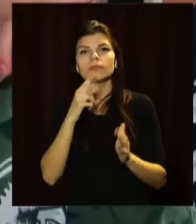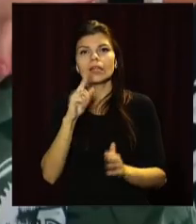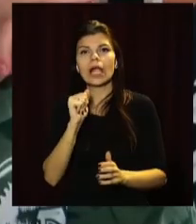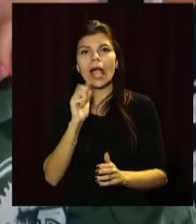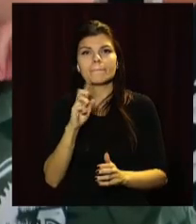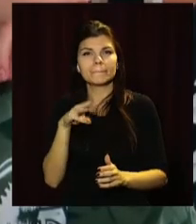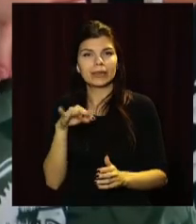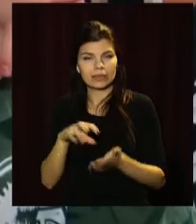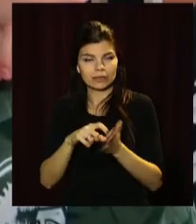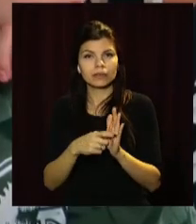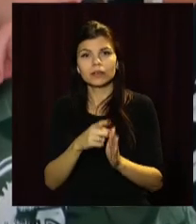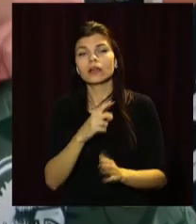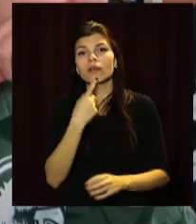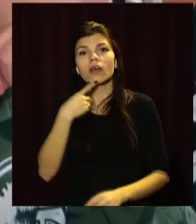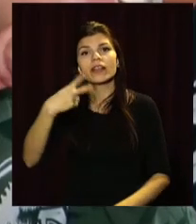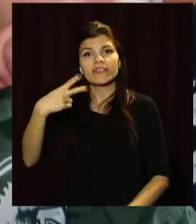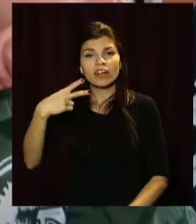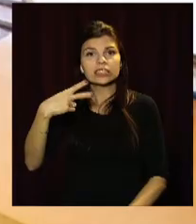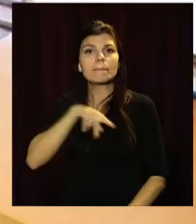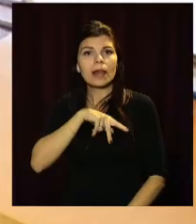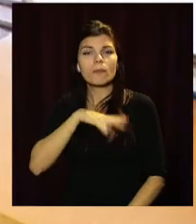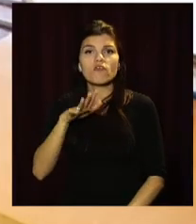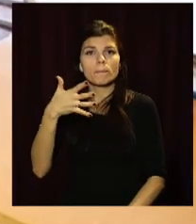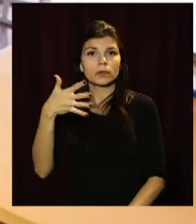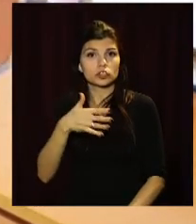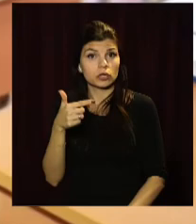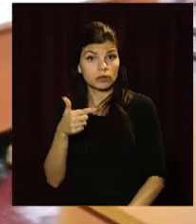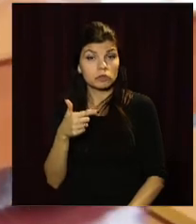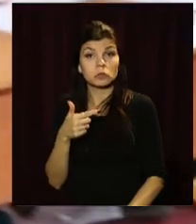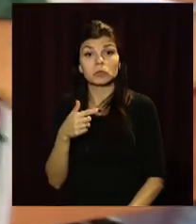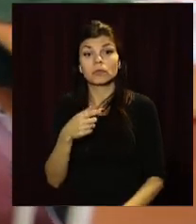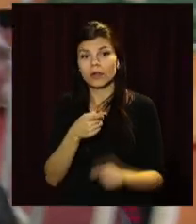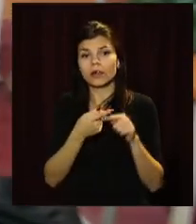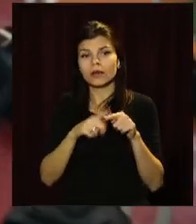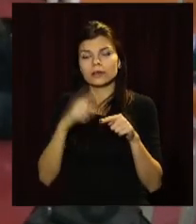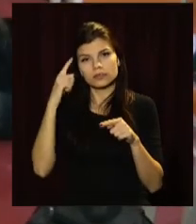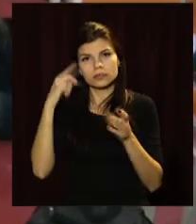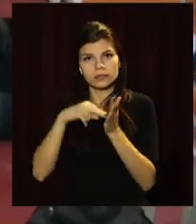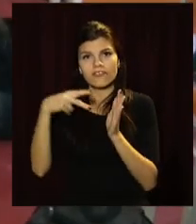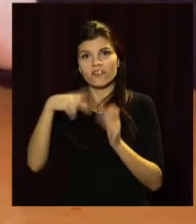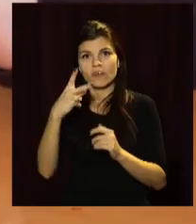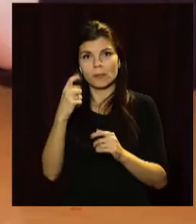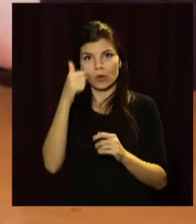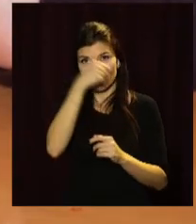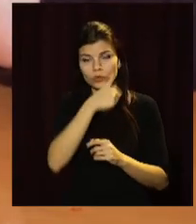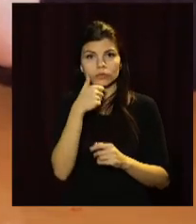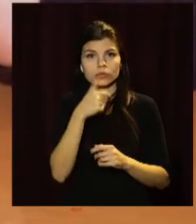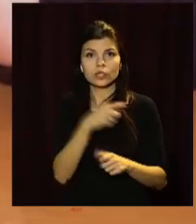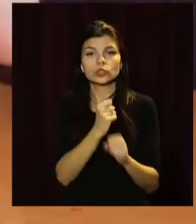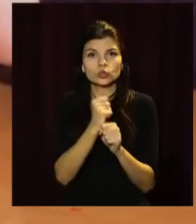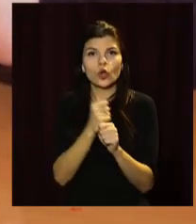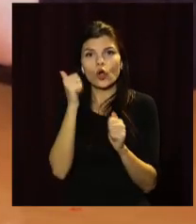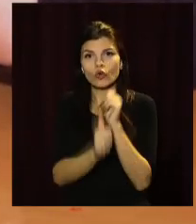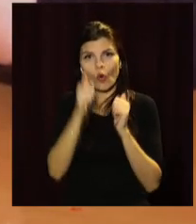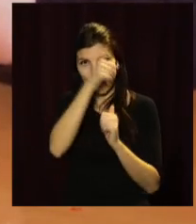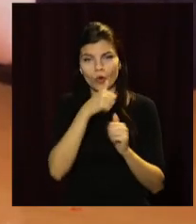йдеться про 20 премій у 5 тисяч гривень. Премію на традиційній основі впровадять у 2021 році. Її зроблять щорічною,